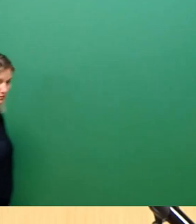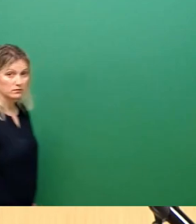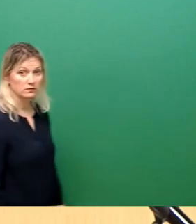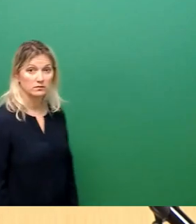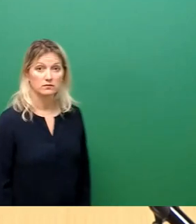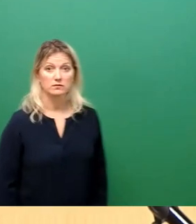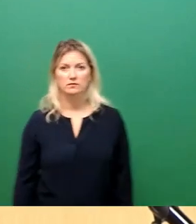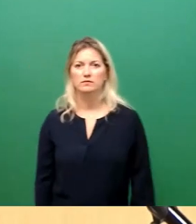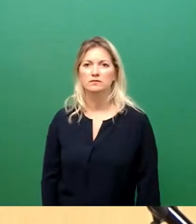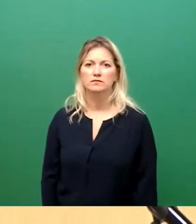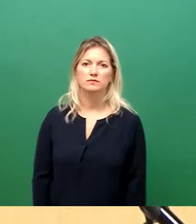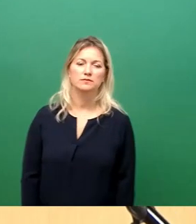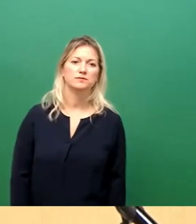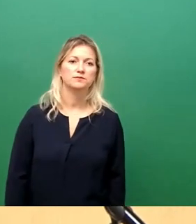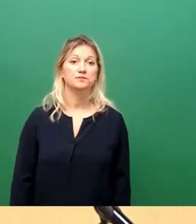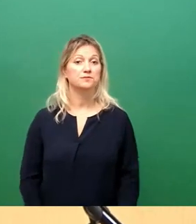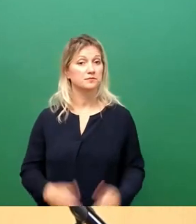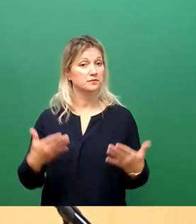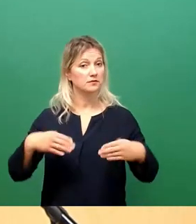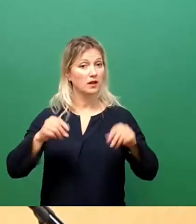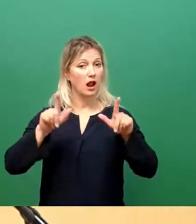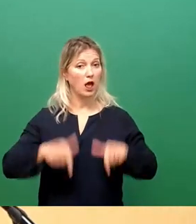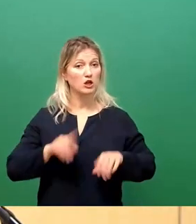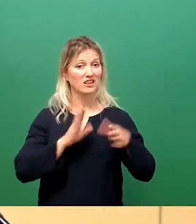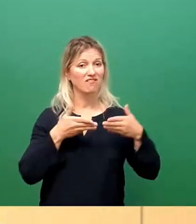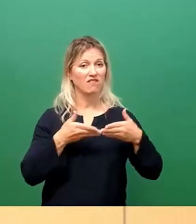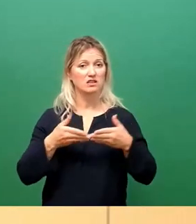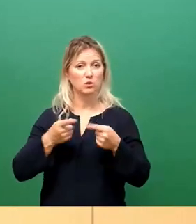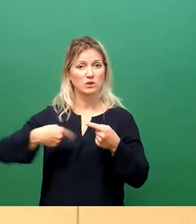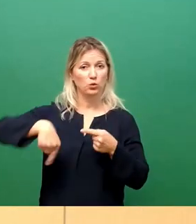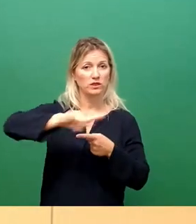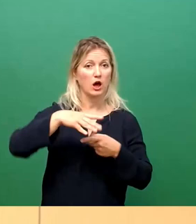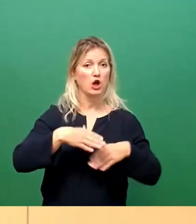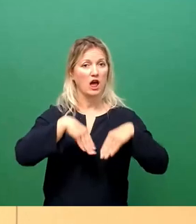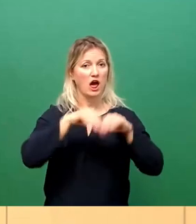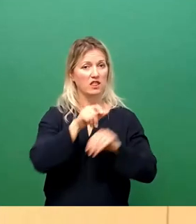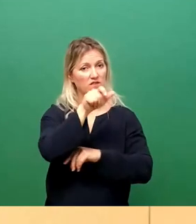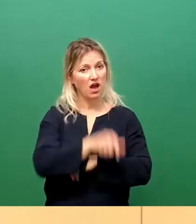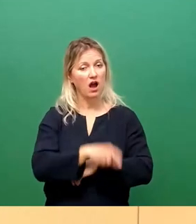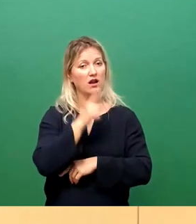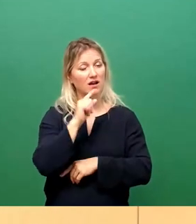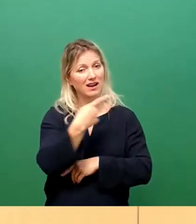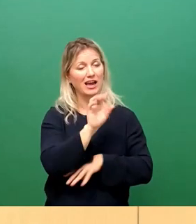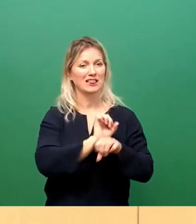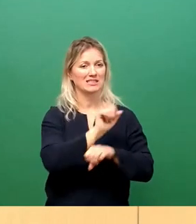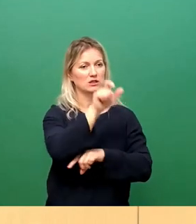So, und damit steigen wir ein in die Fraktionsrunde. beginnt heute die der Dissidenten, Herr Dr. Schulte-Wiesemann.